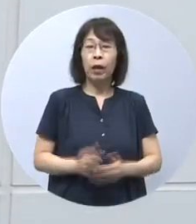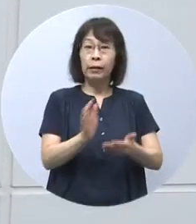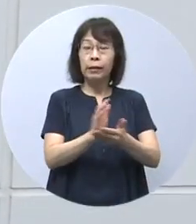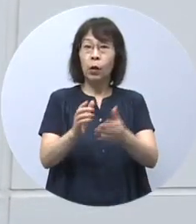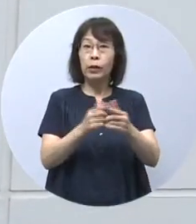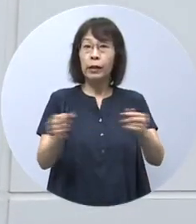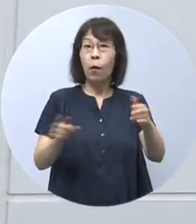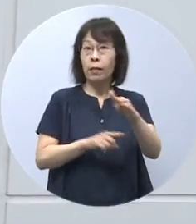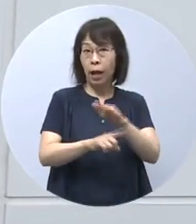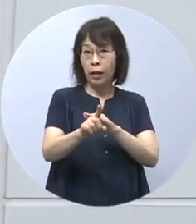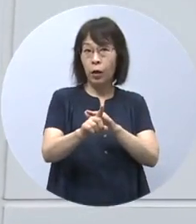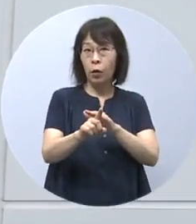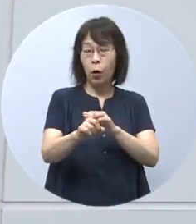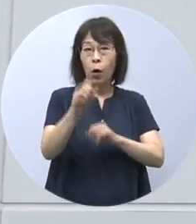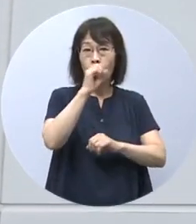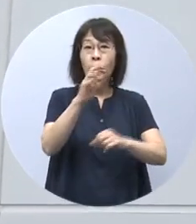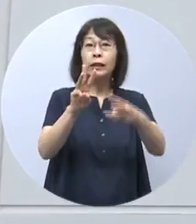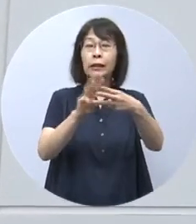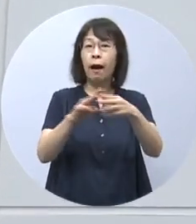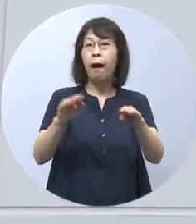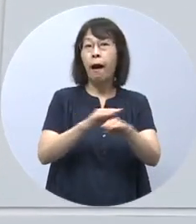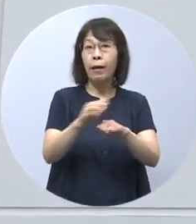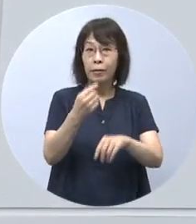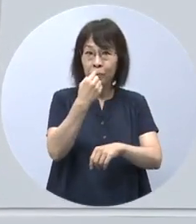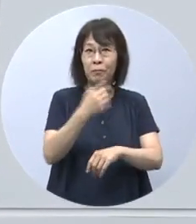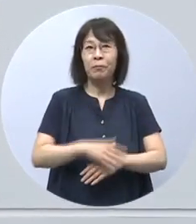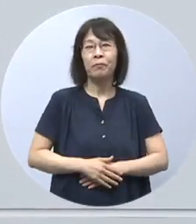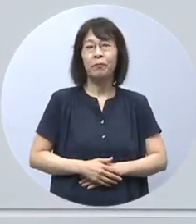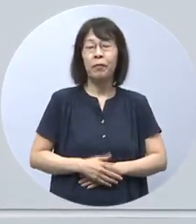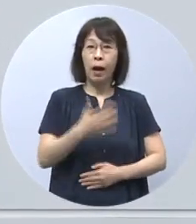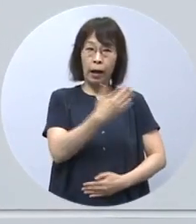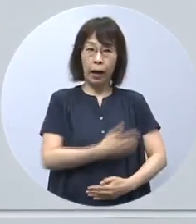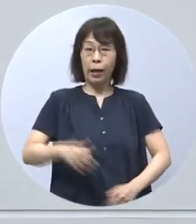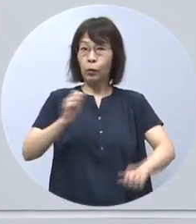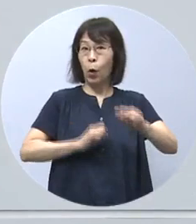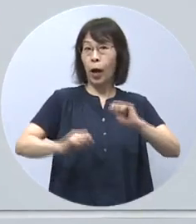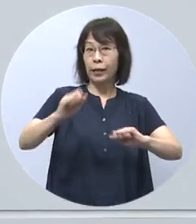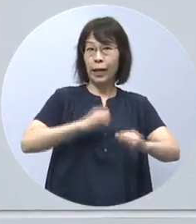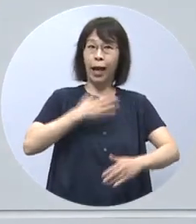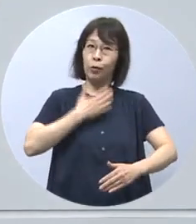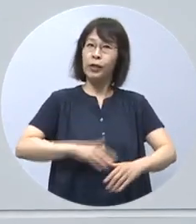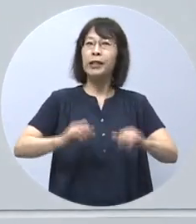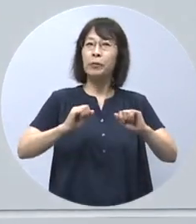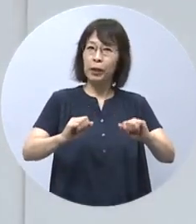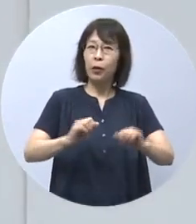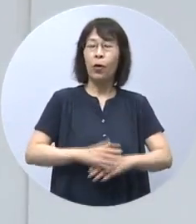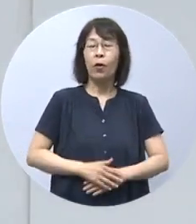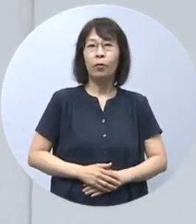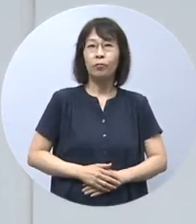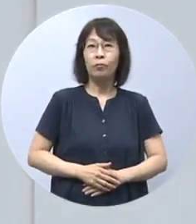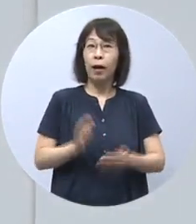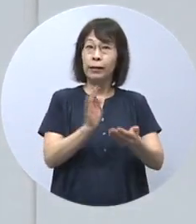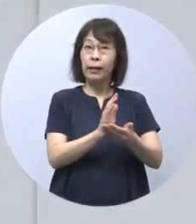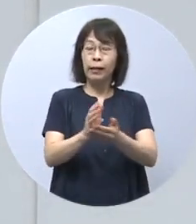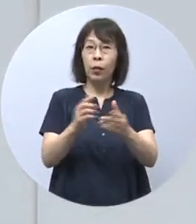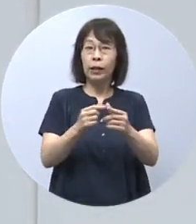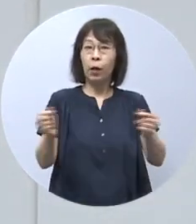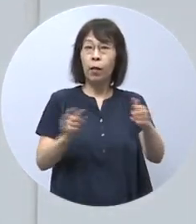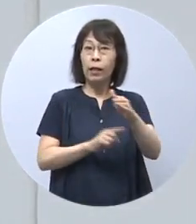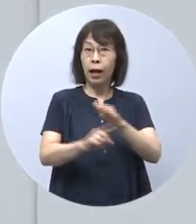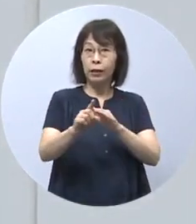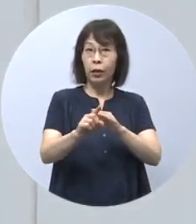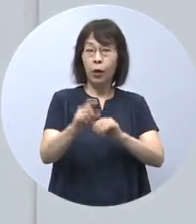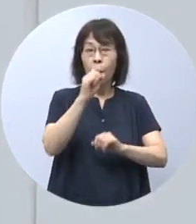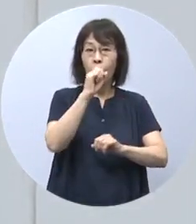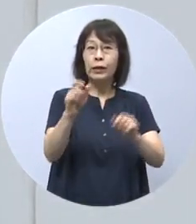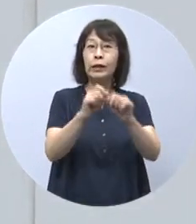セーリング日本代表の吉田愛です体を動かしてすっきりしましょうセーリング日本代表の